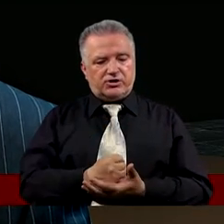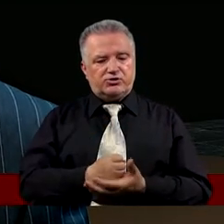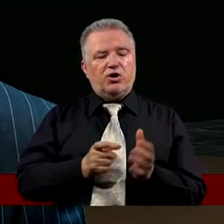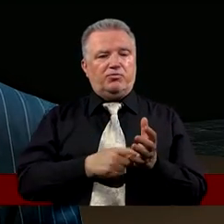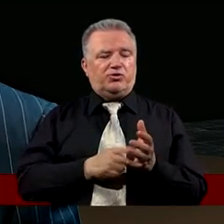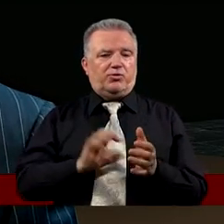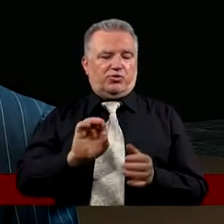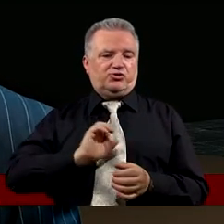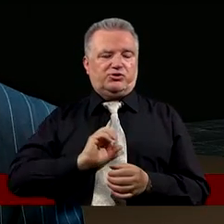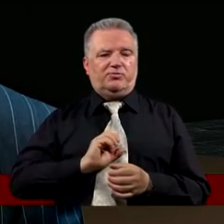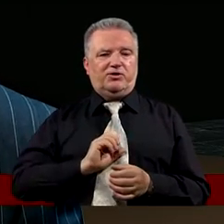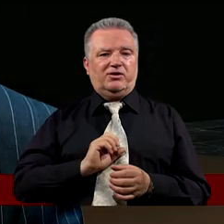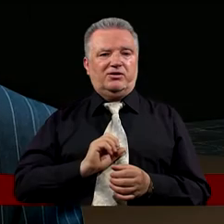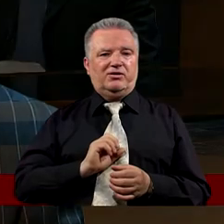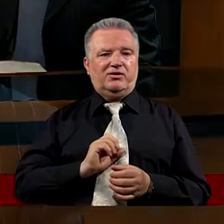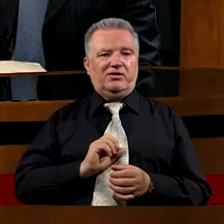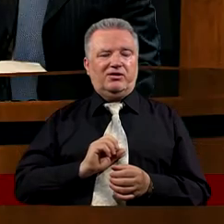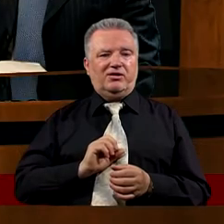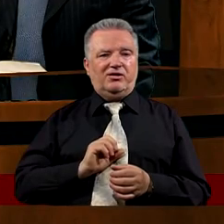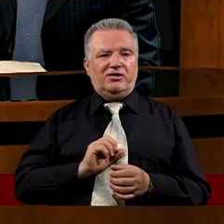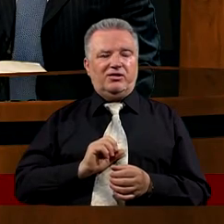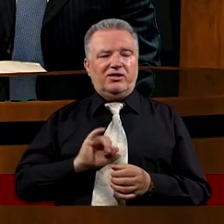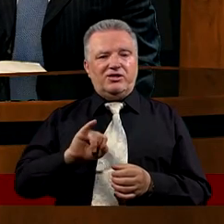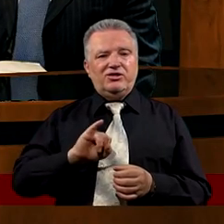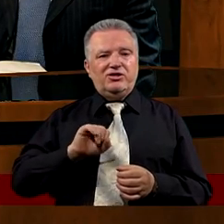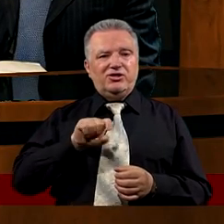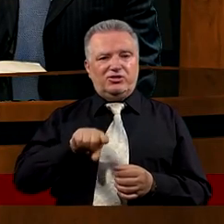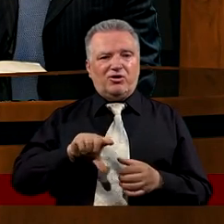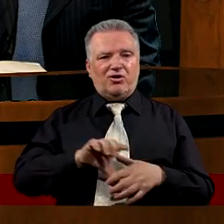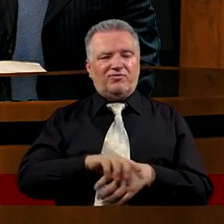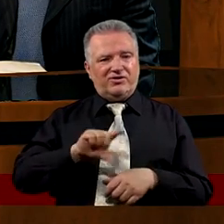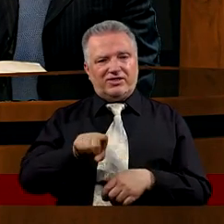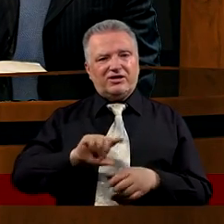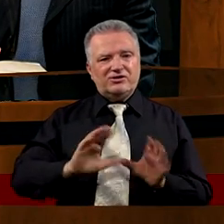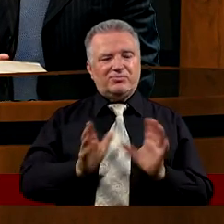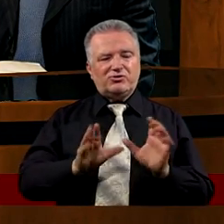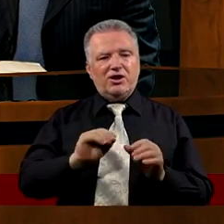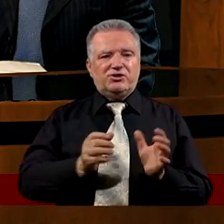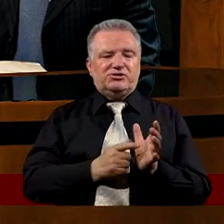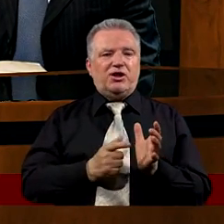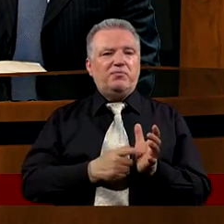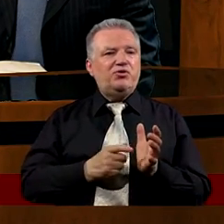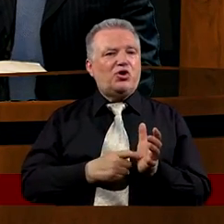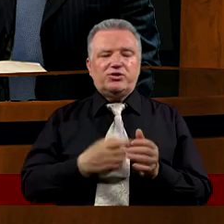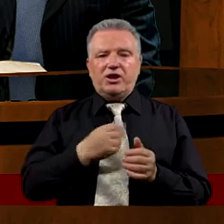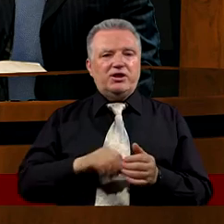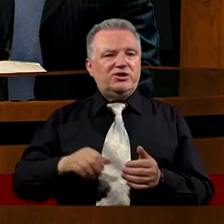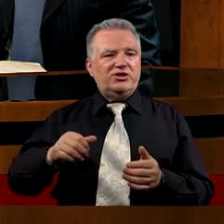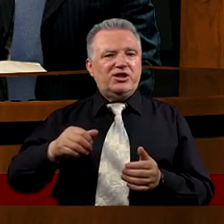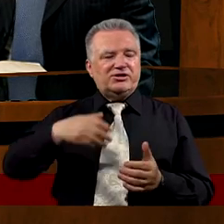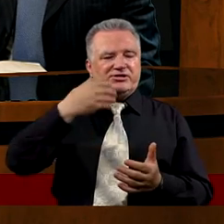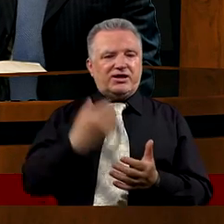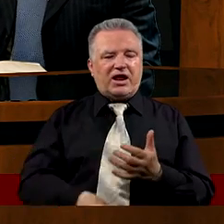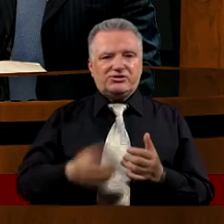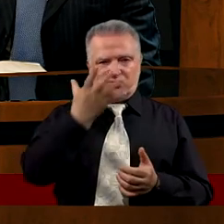Zaświadczył Piotrowi o sobie To bardzo ważne I to jeszcze w taki sposób Że Piotr nie musiał stracić twarzy Względem